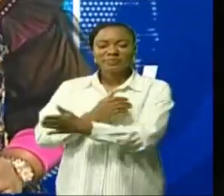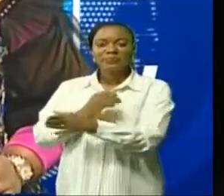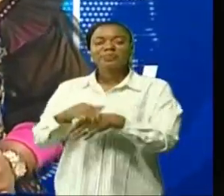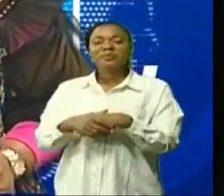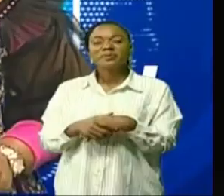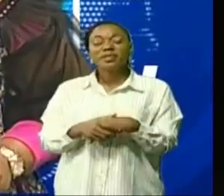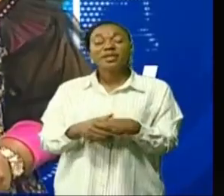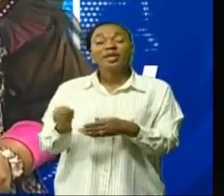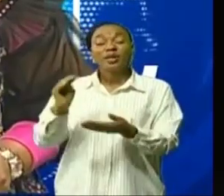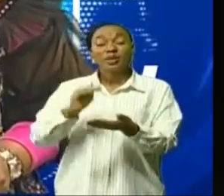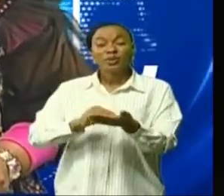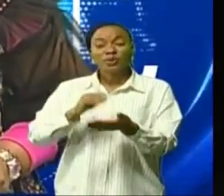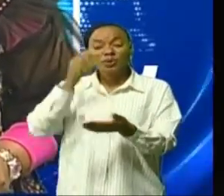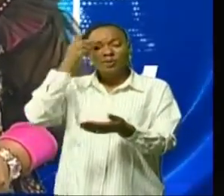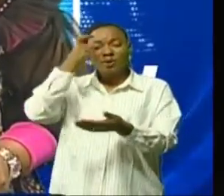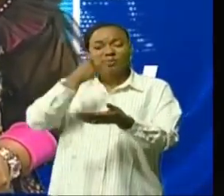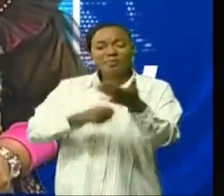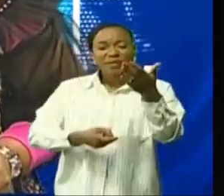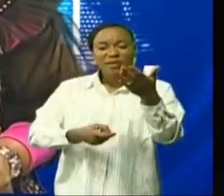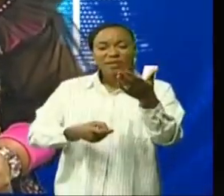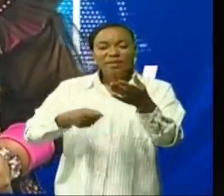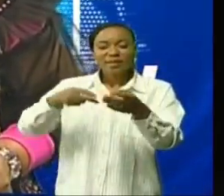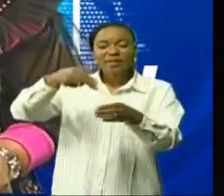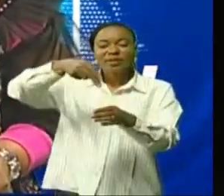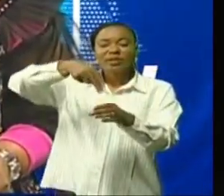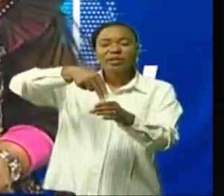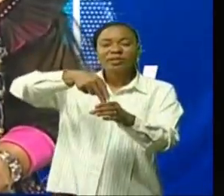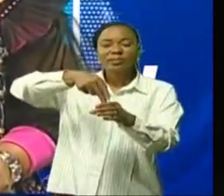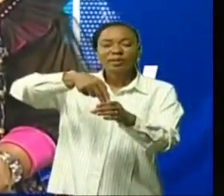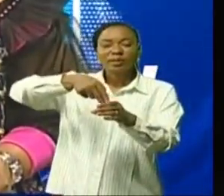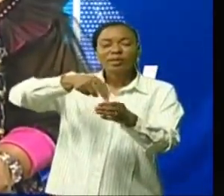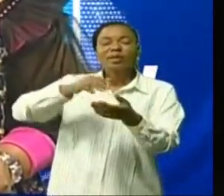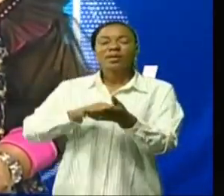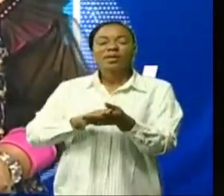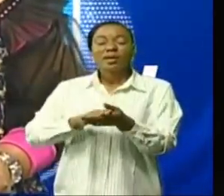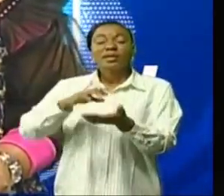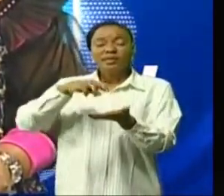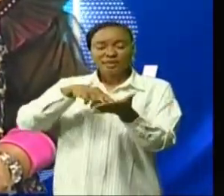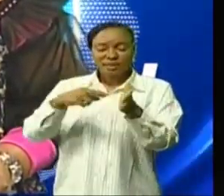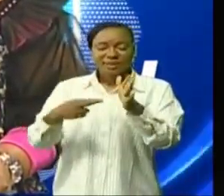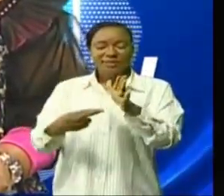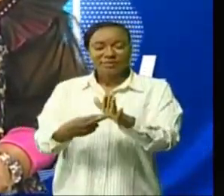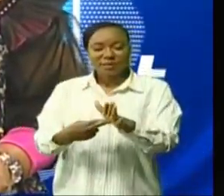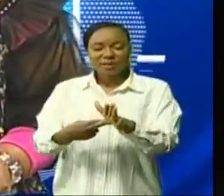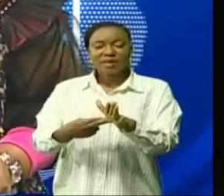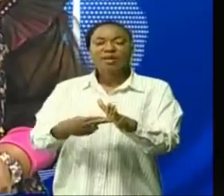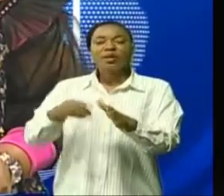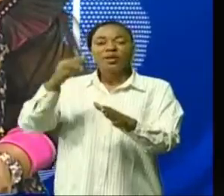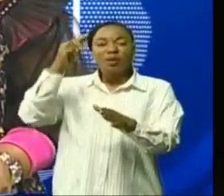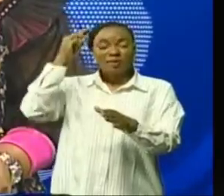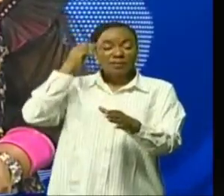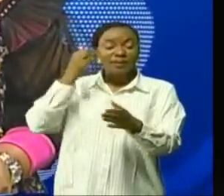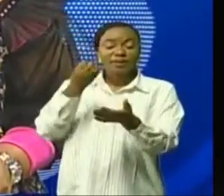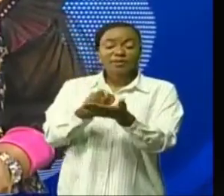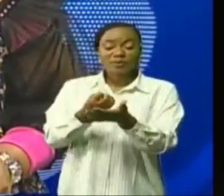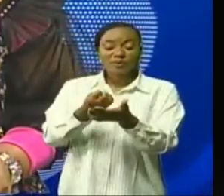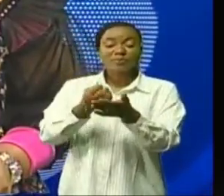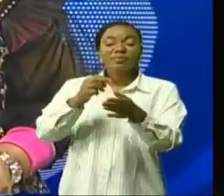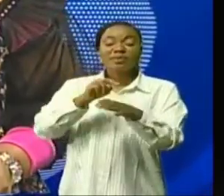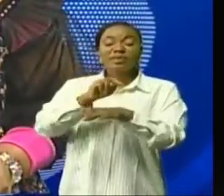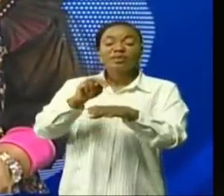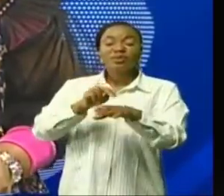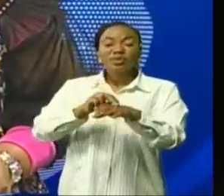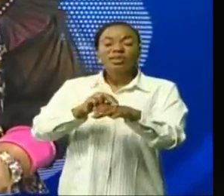Le réajustement du prix du carburant à la pompe, le ministère de l'Économie nationale, informe le public de la signature. Ce